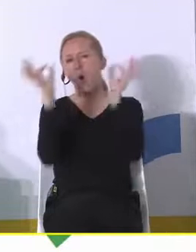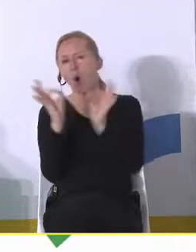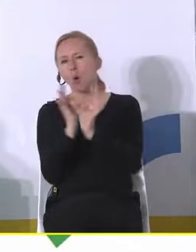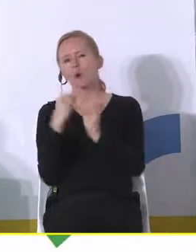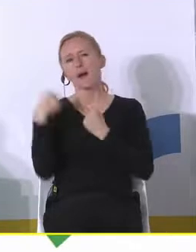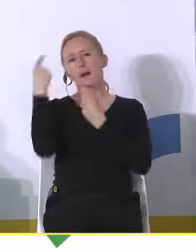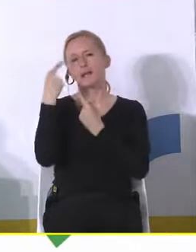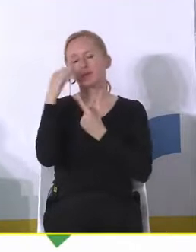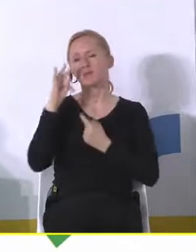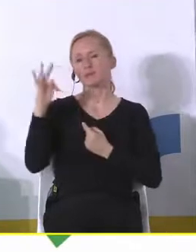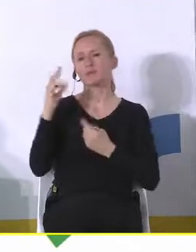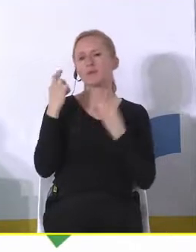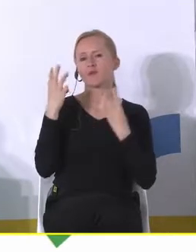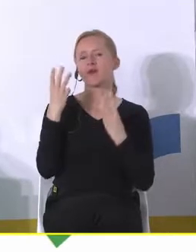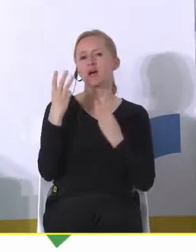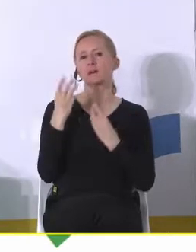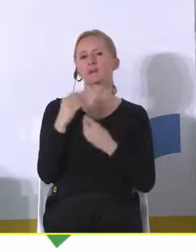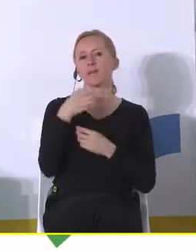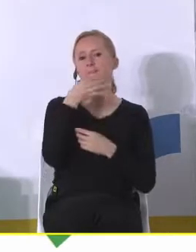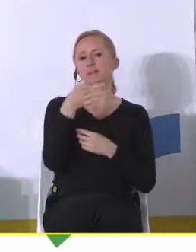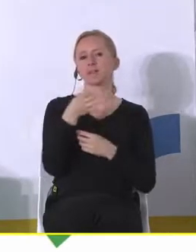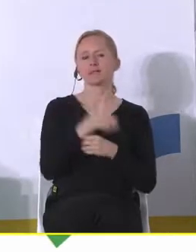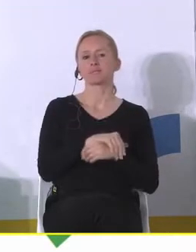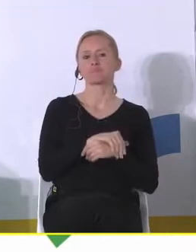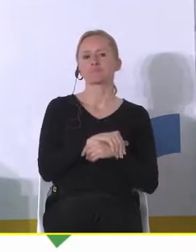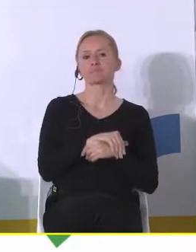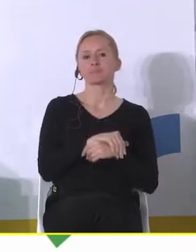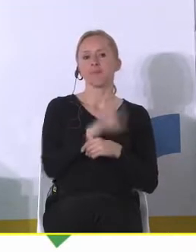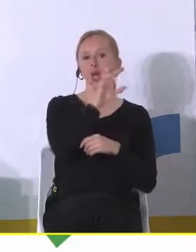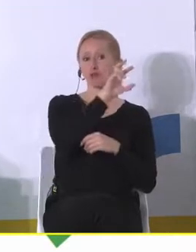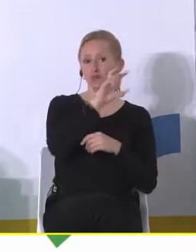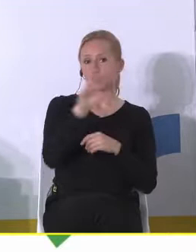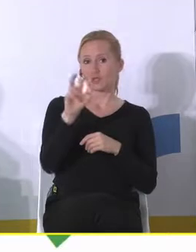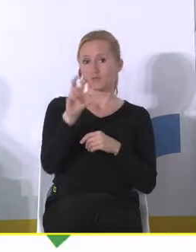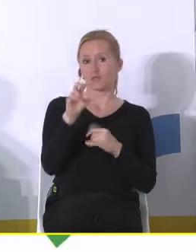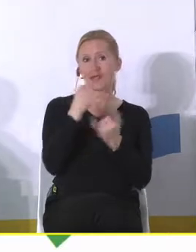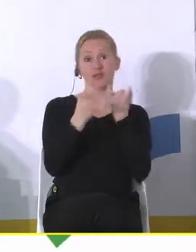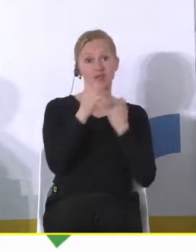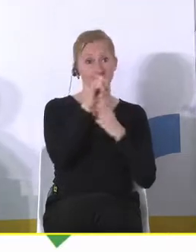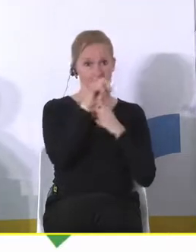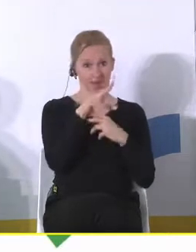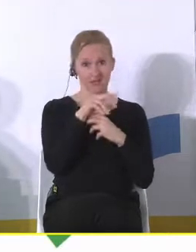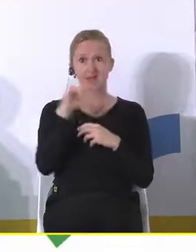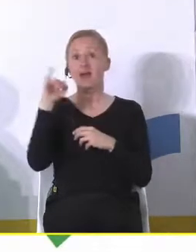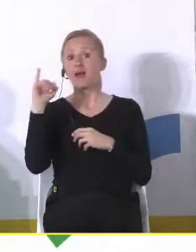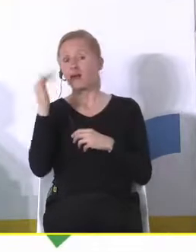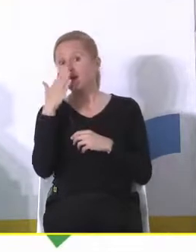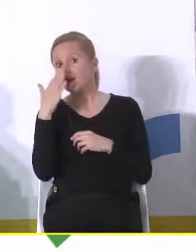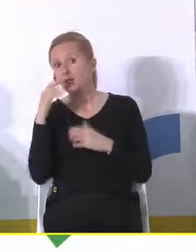że w swoim sednie dość głębokim. Zaczniemy od pytania, czy, a jeśli tak, to jakim